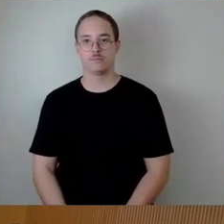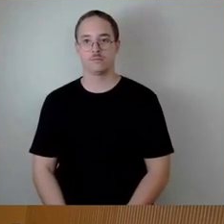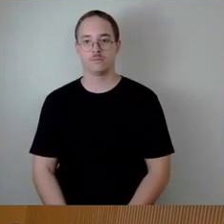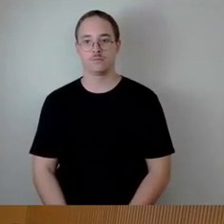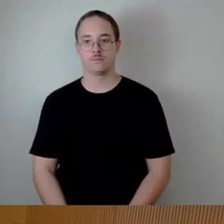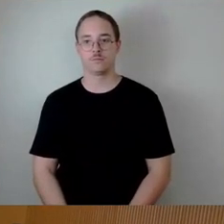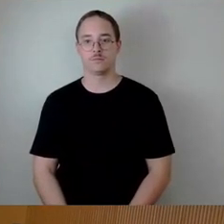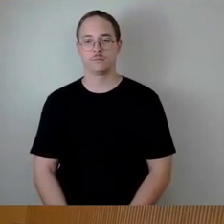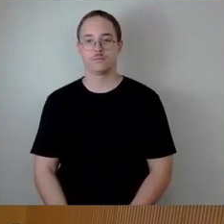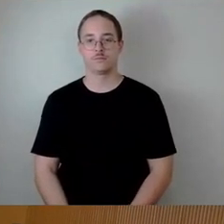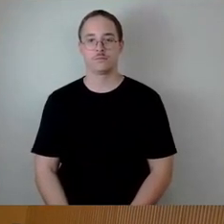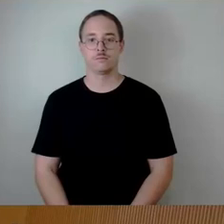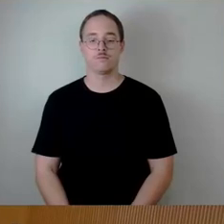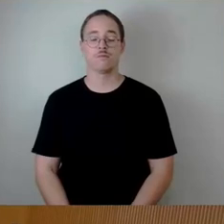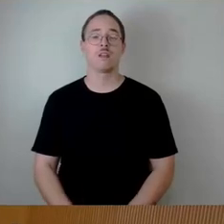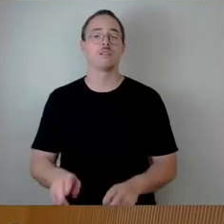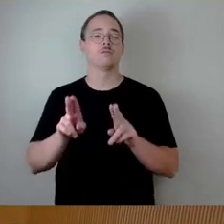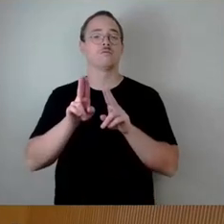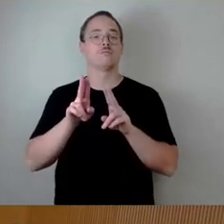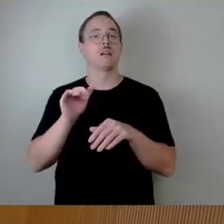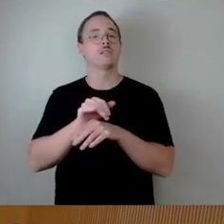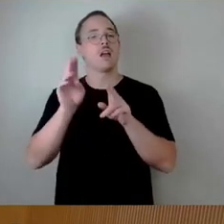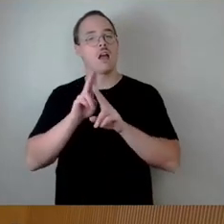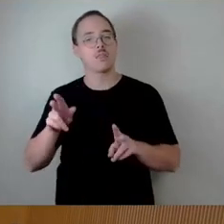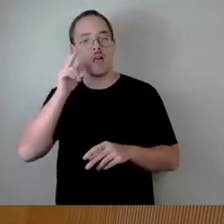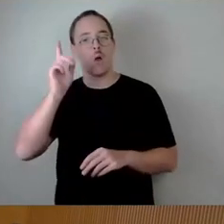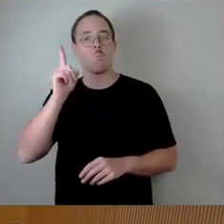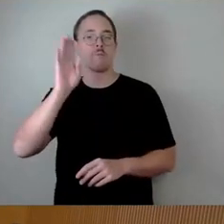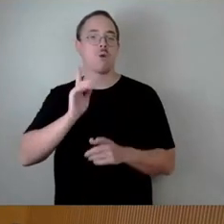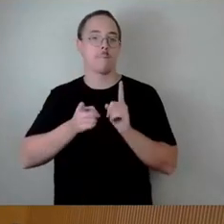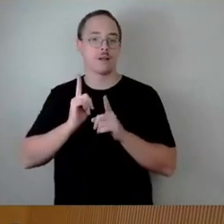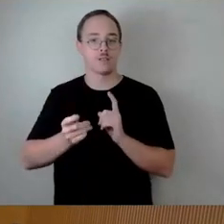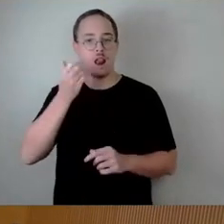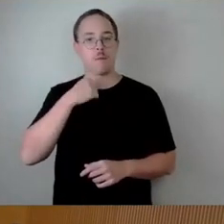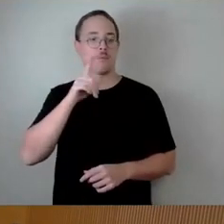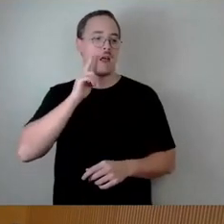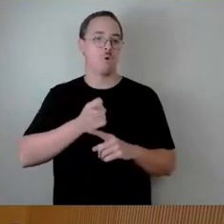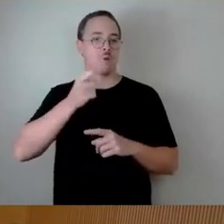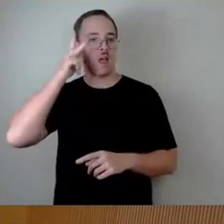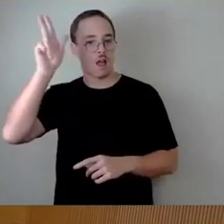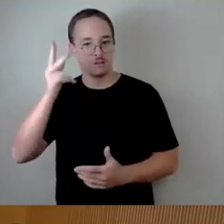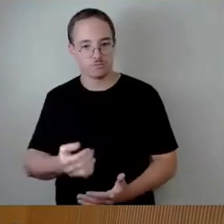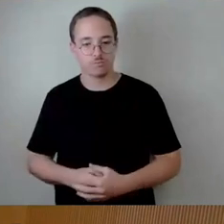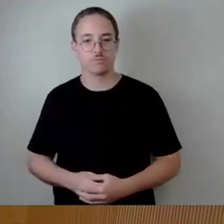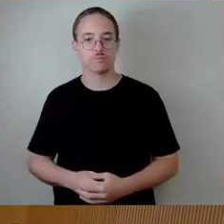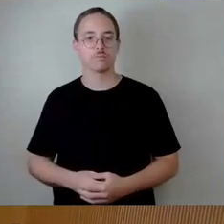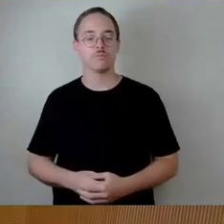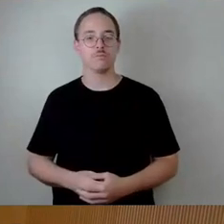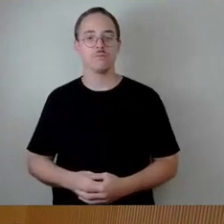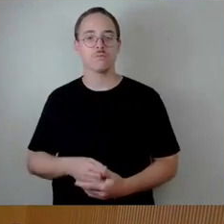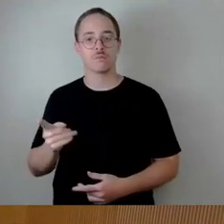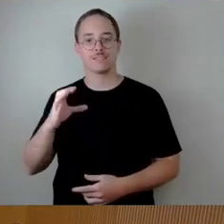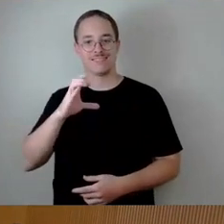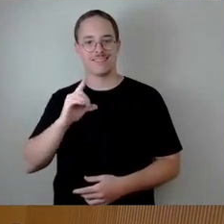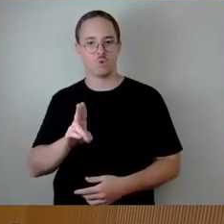Sehr geehrter Herr Oberbürgermeister, meine sehr geehrten Damen und Herren. In einem schließe ich mich der Kritik des CDU-Kollegen